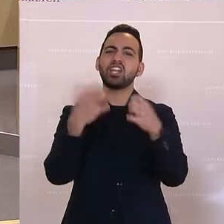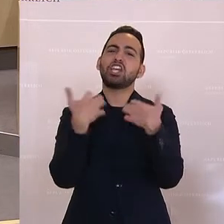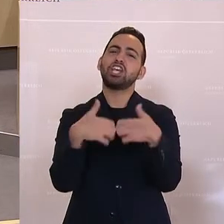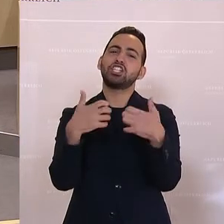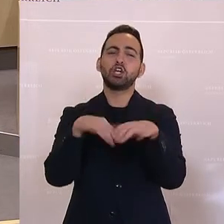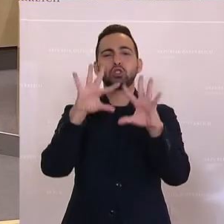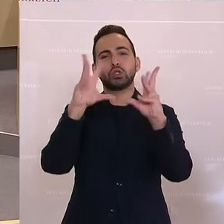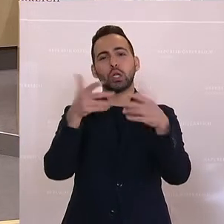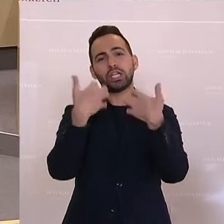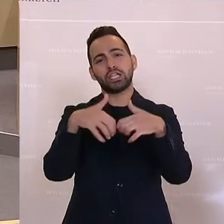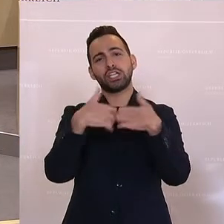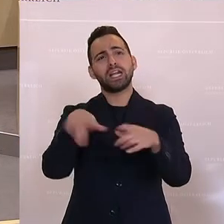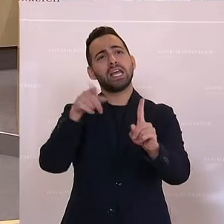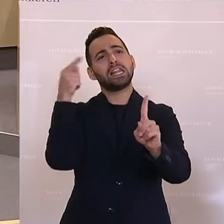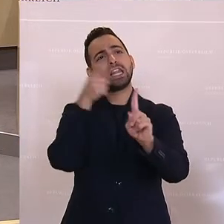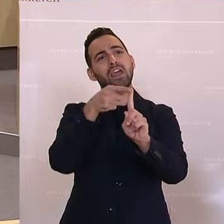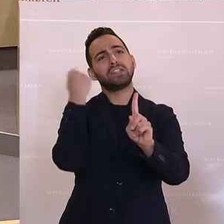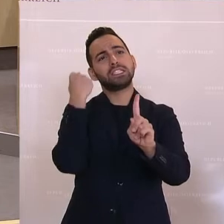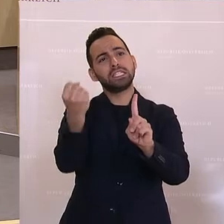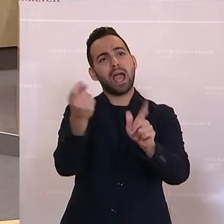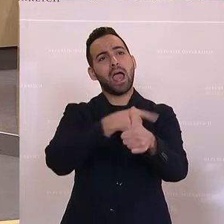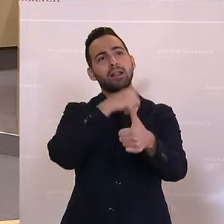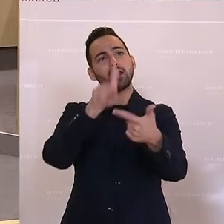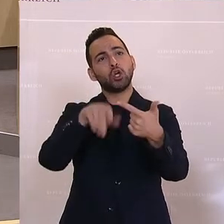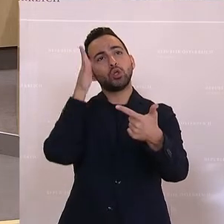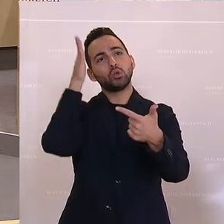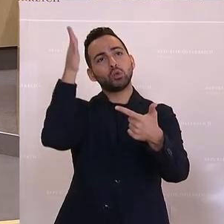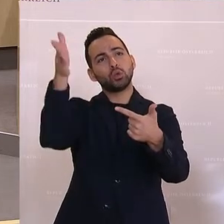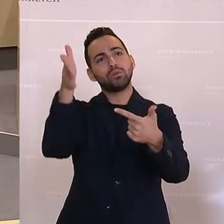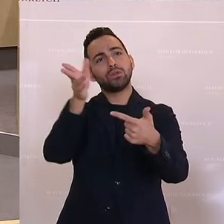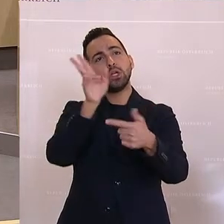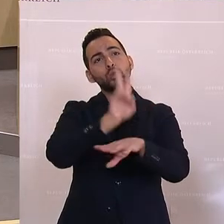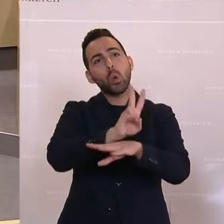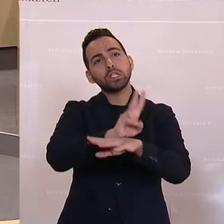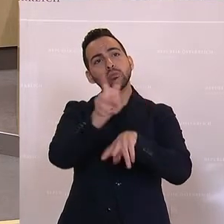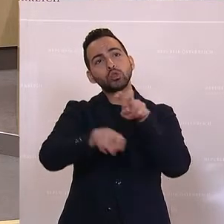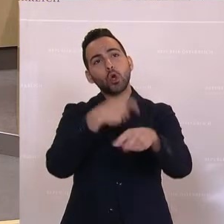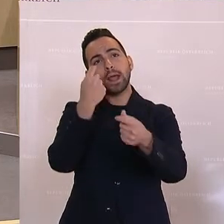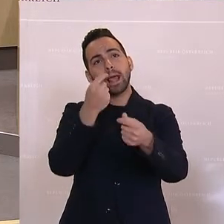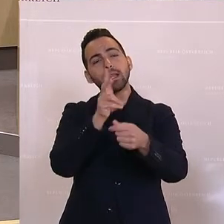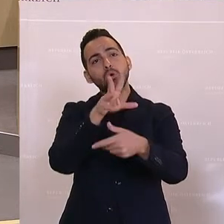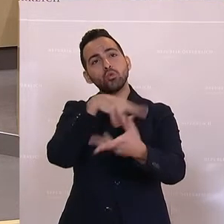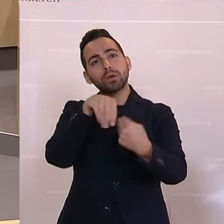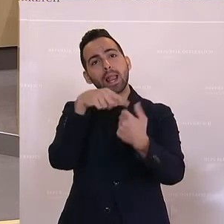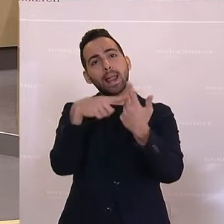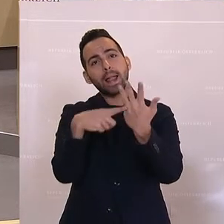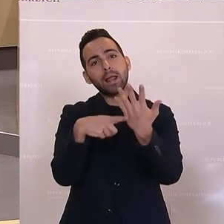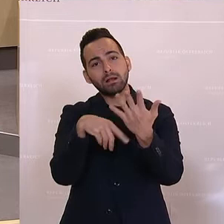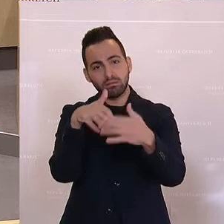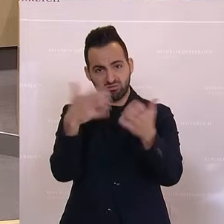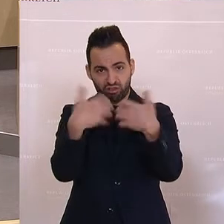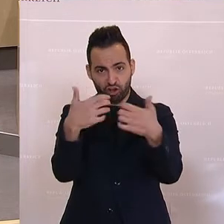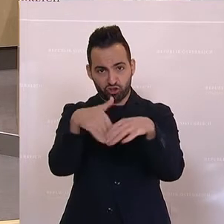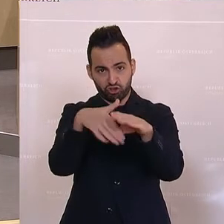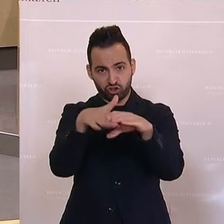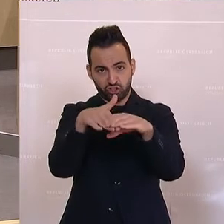schöne Geschichte mit Treffsicherheit, von der Zukunft, vom sorgsamen Umgang mit Steuergeld, ja, das ist halt leider einfach nur eine